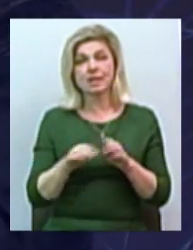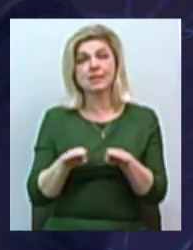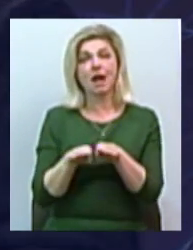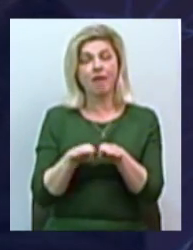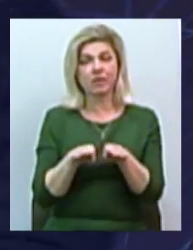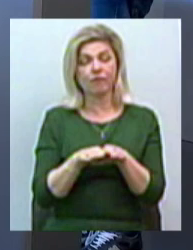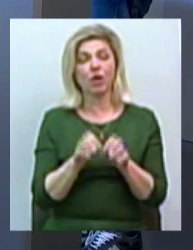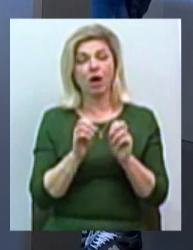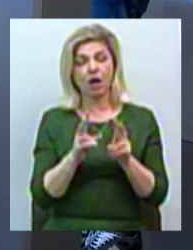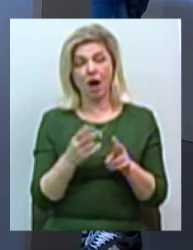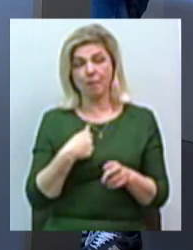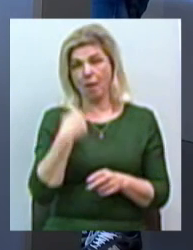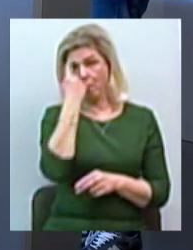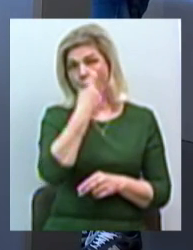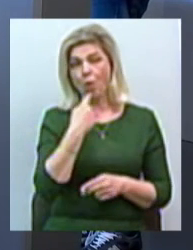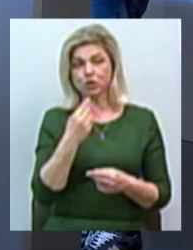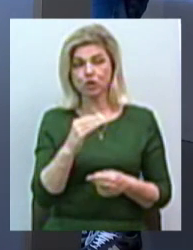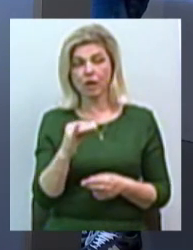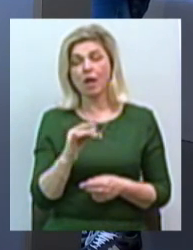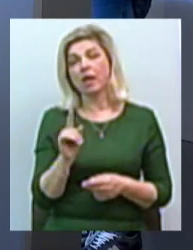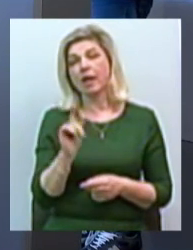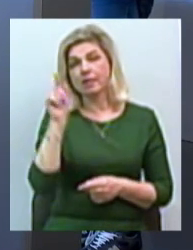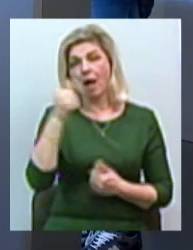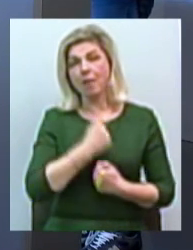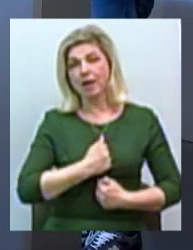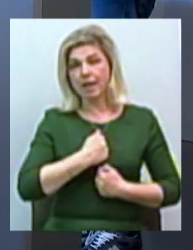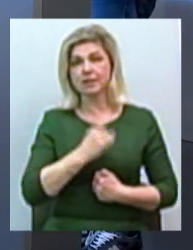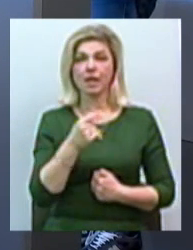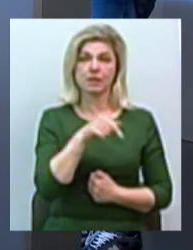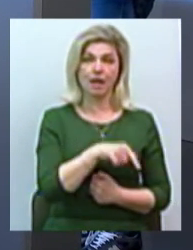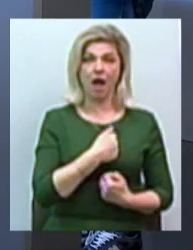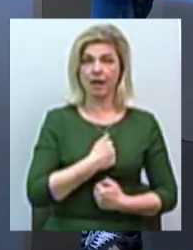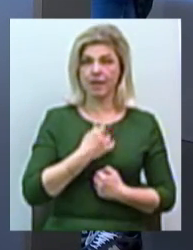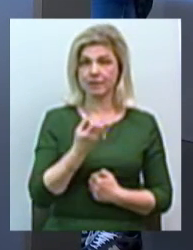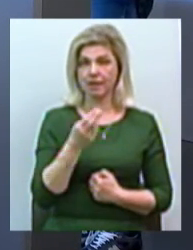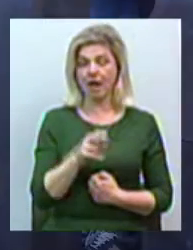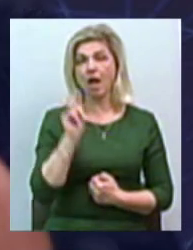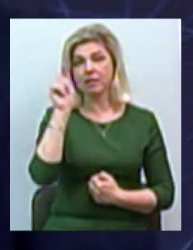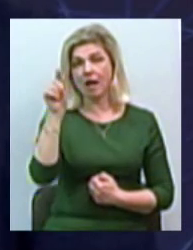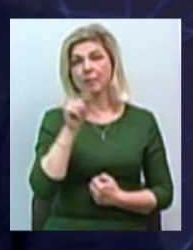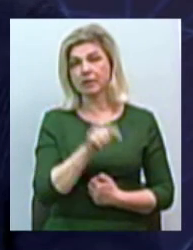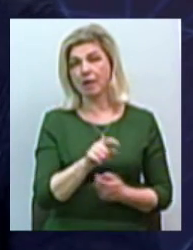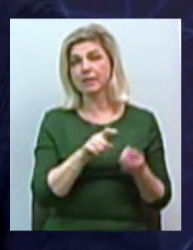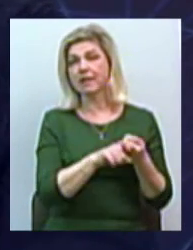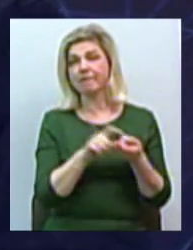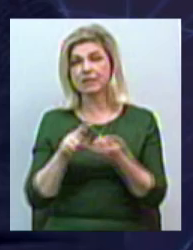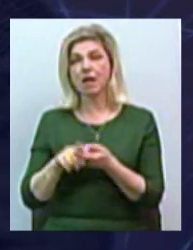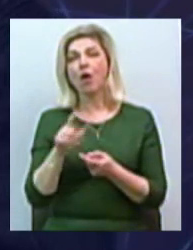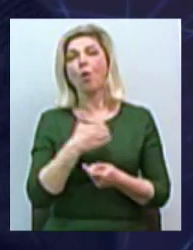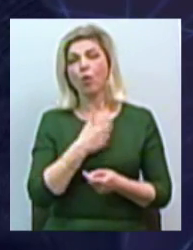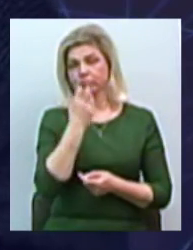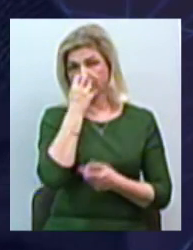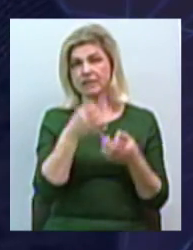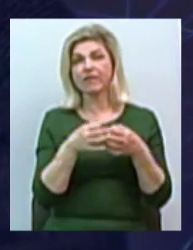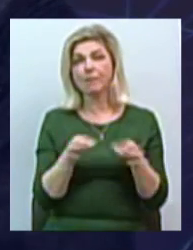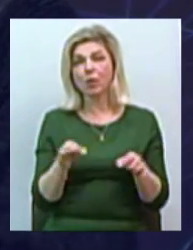Вроде бы, ми чем-то похожі, і там агресія, і тут агресія, і там люди з-за независімостю, ми з-за независімостю, там